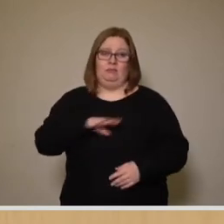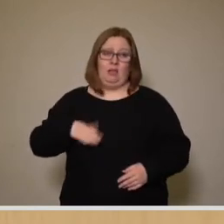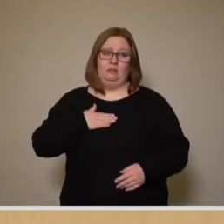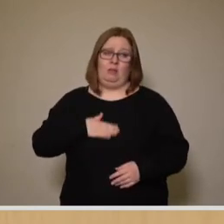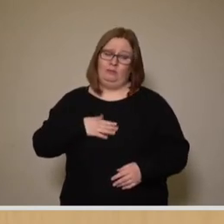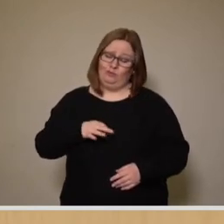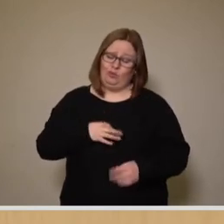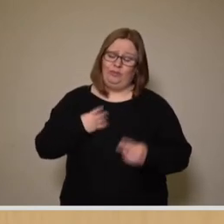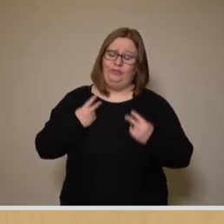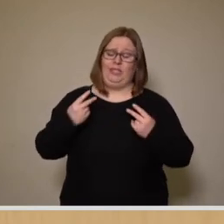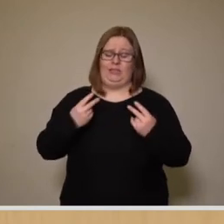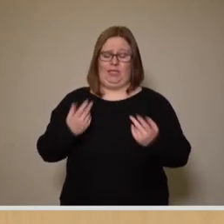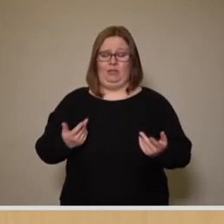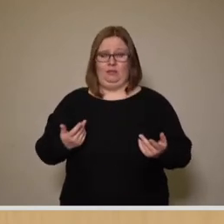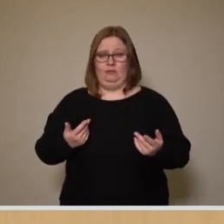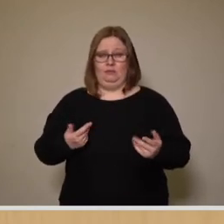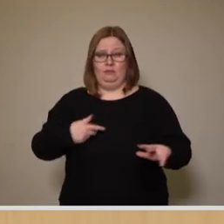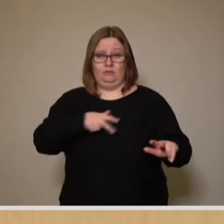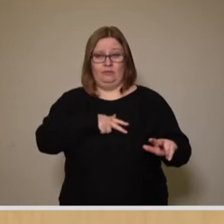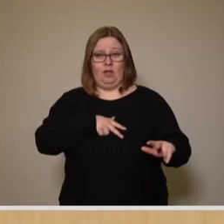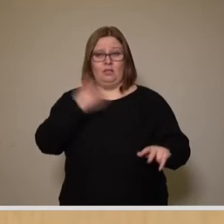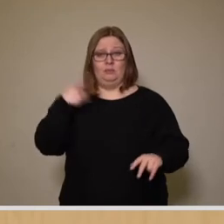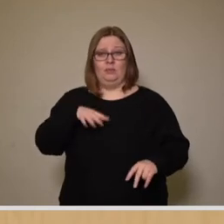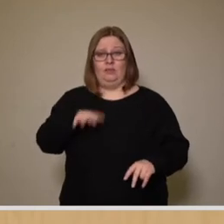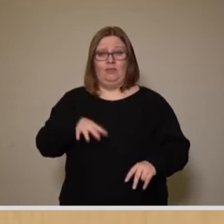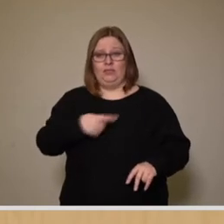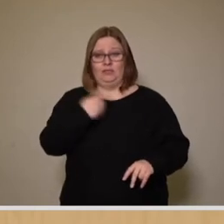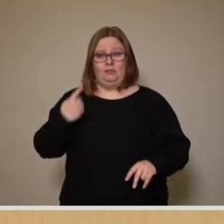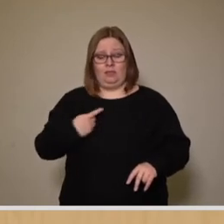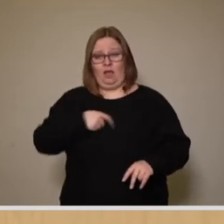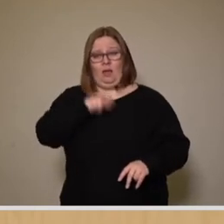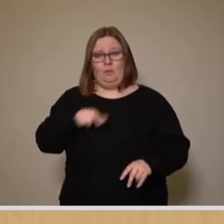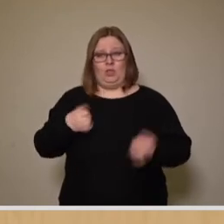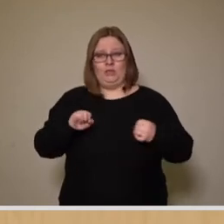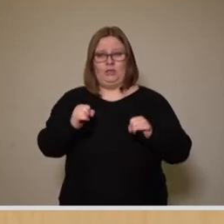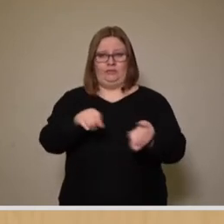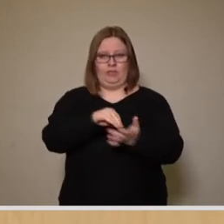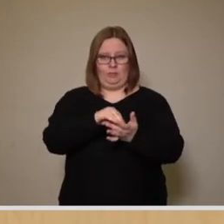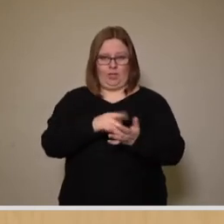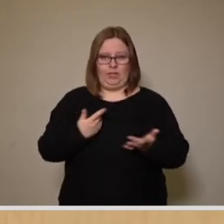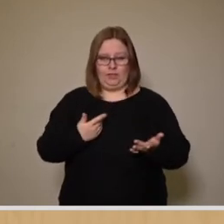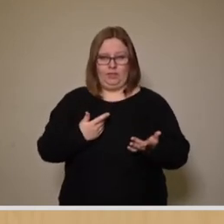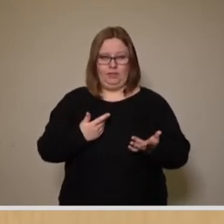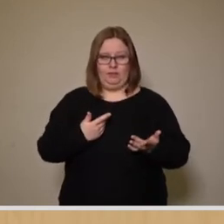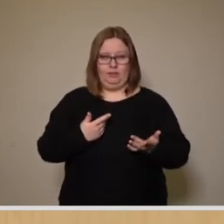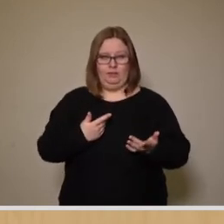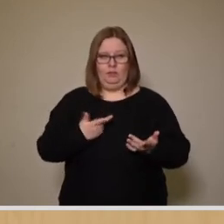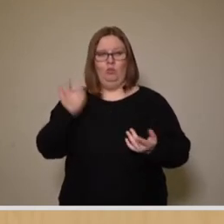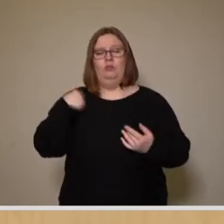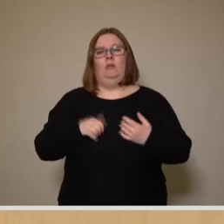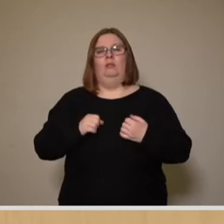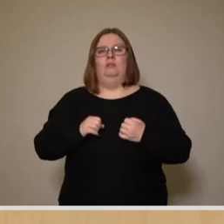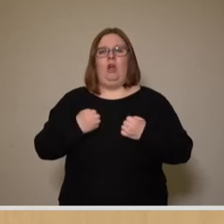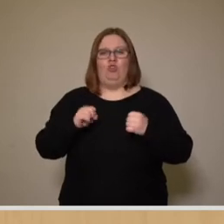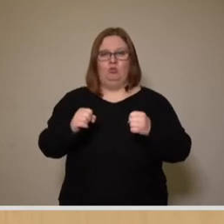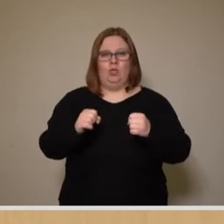sehr am Herzen. Tatsächlich bin ich seit 14 Jahren Teil der Bürgerinitiative. Gestartet hatte mein Engagement